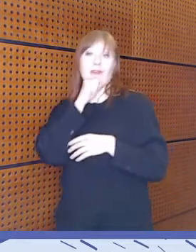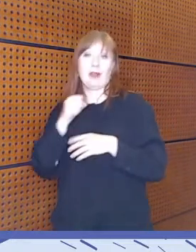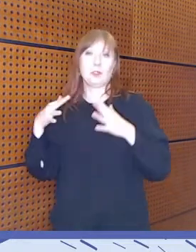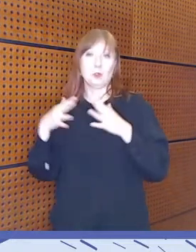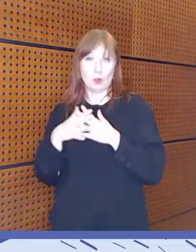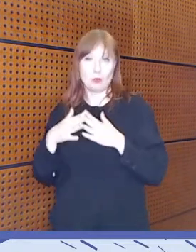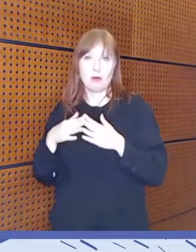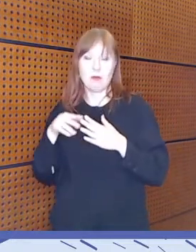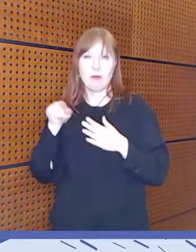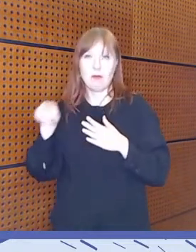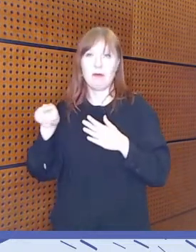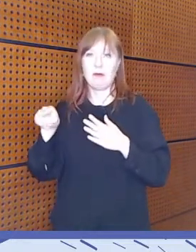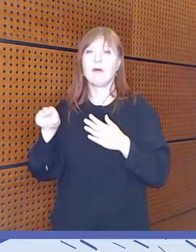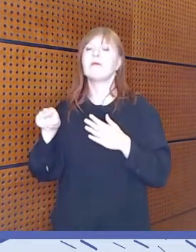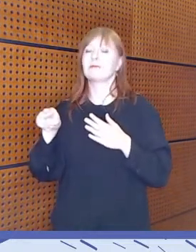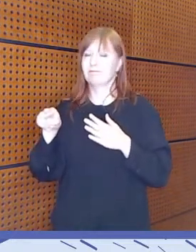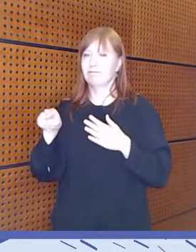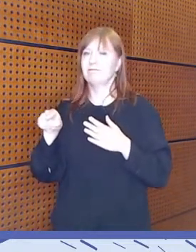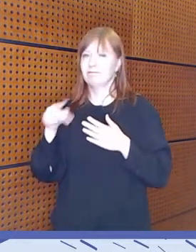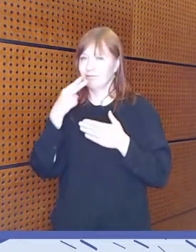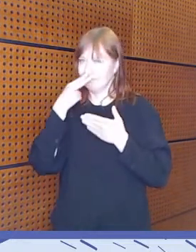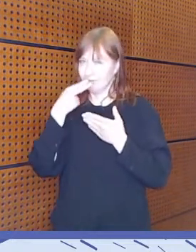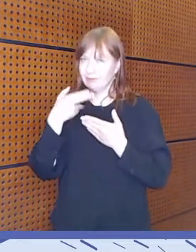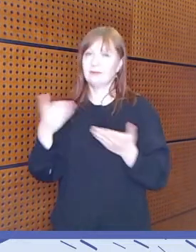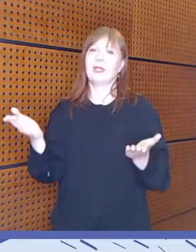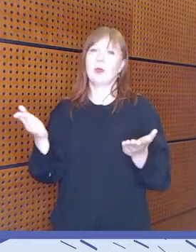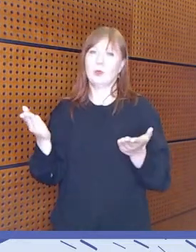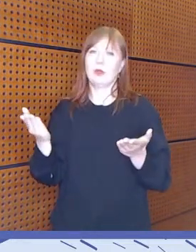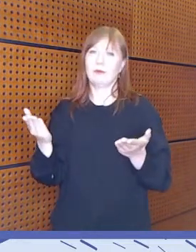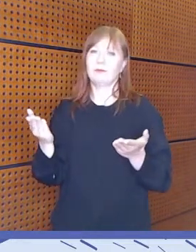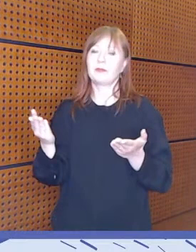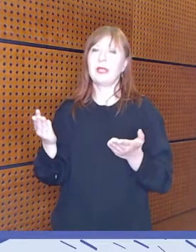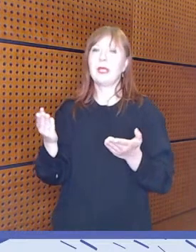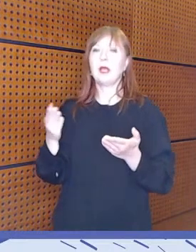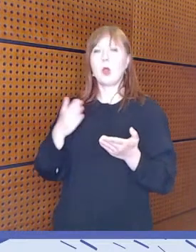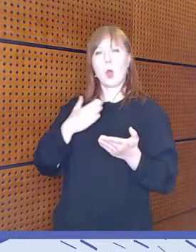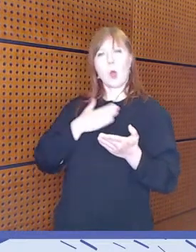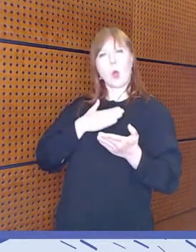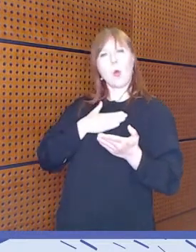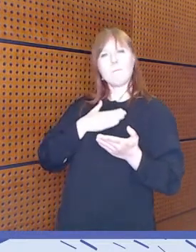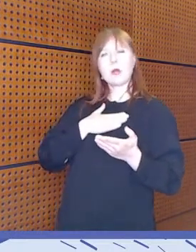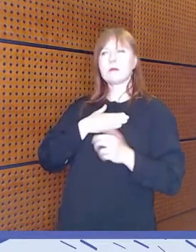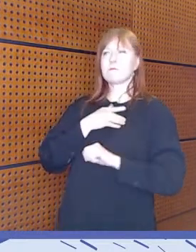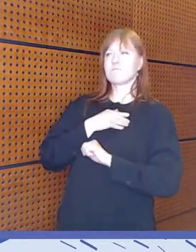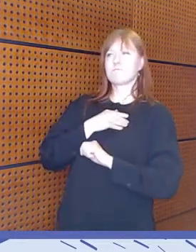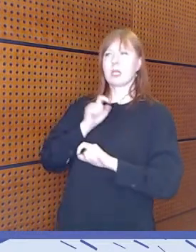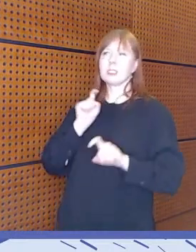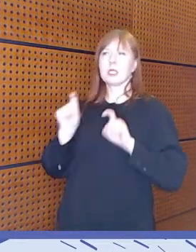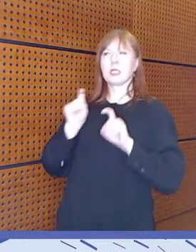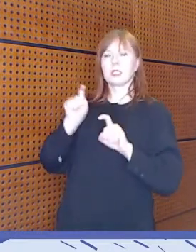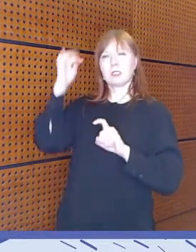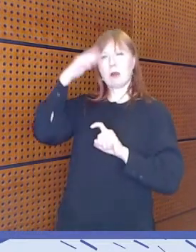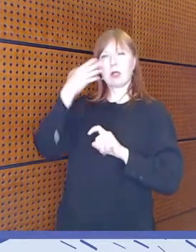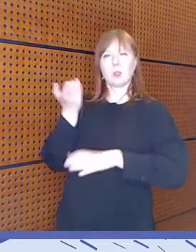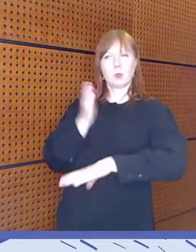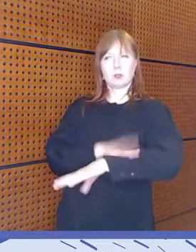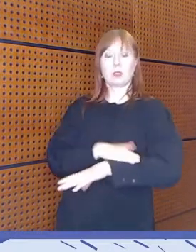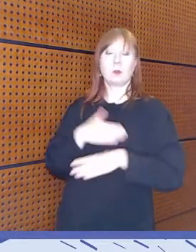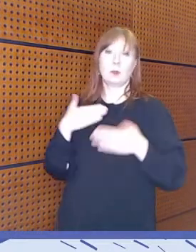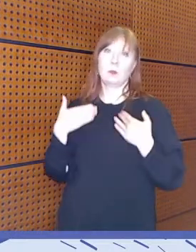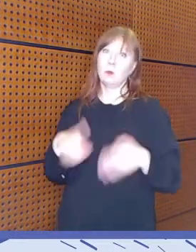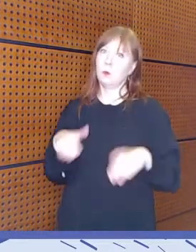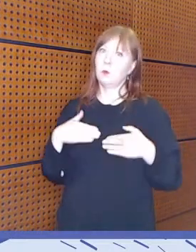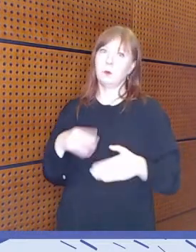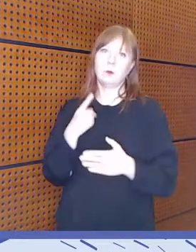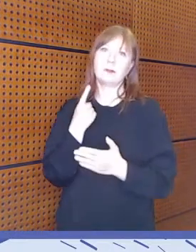osoittanut myöskin sen, miten tärkeitä ovat kriittisen ajattelun taidot. On tärkeää